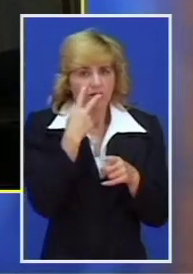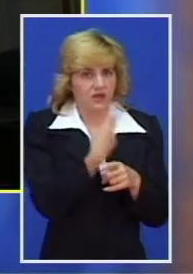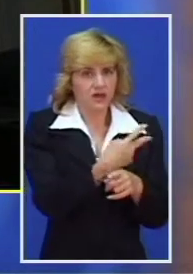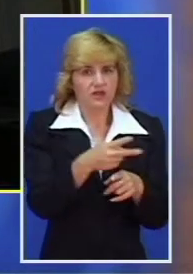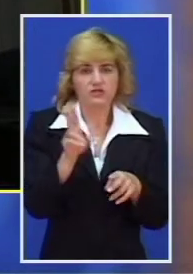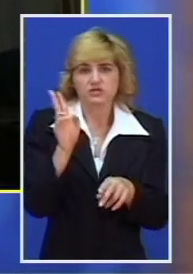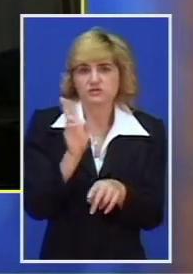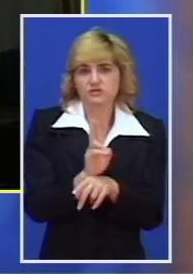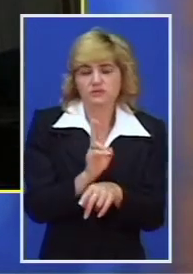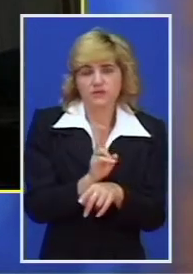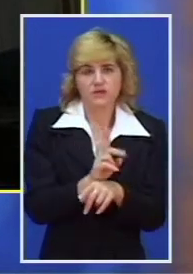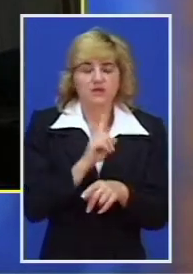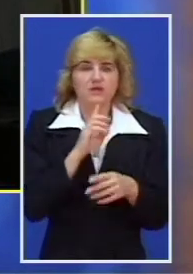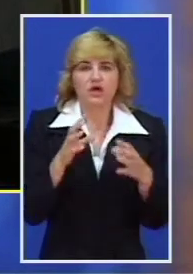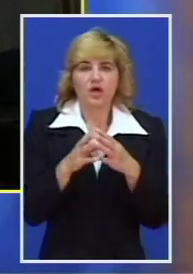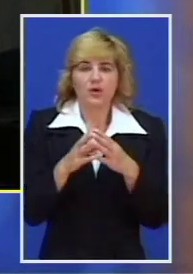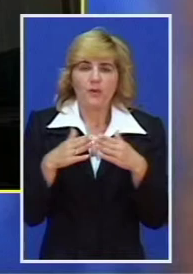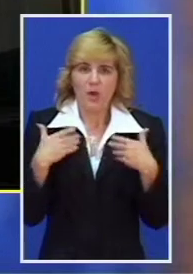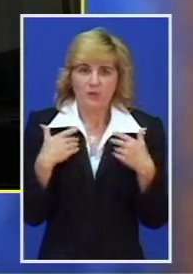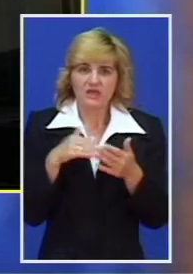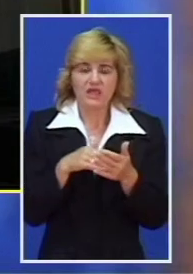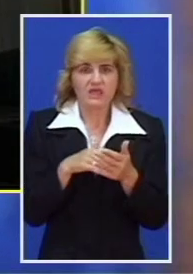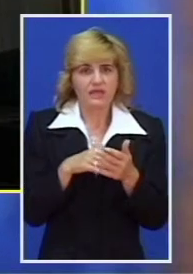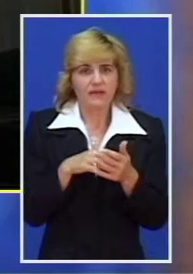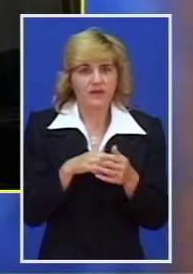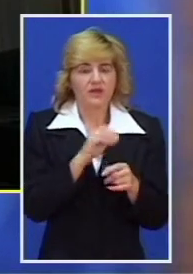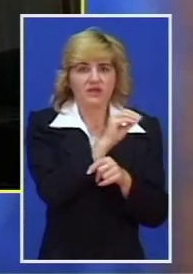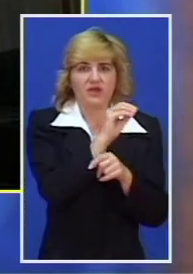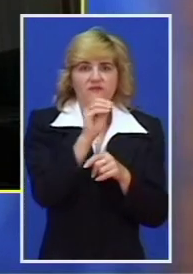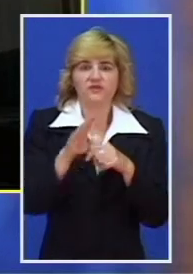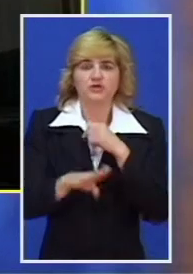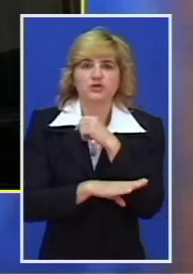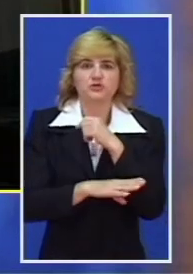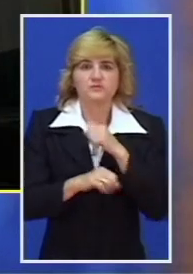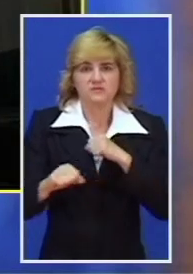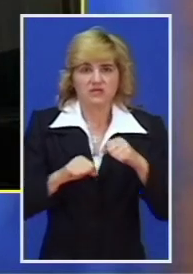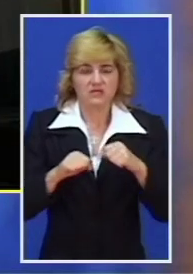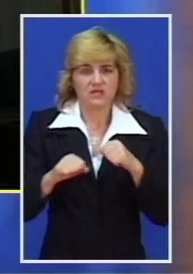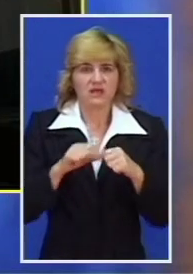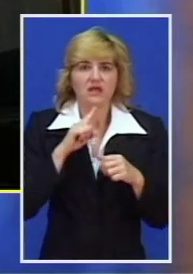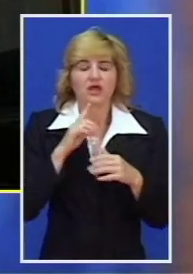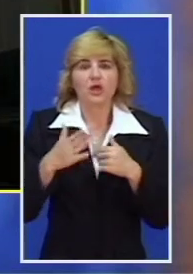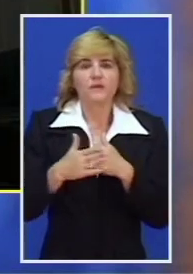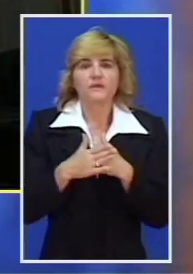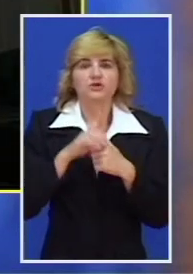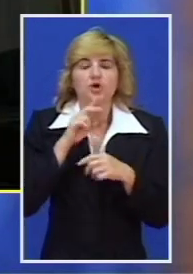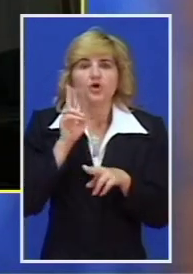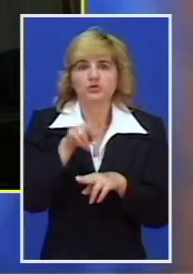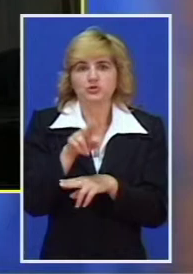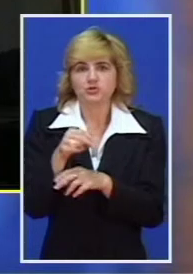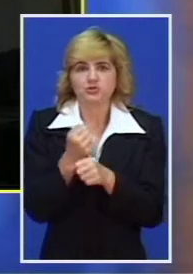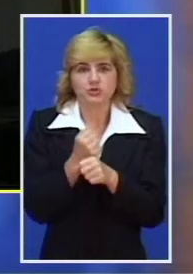ili ne znam, grupa dece, on treba da se obrate ili šumskoj upravi ili najbližem lugaru da bi im on